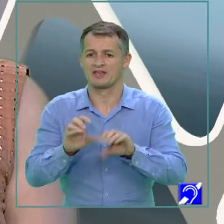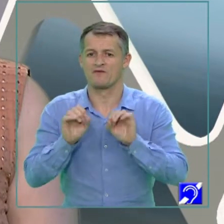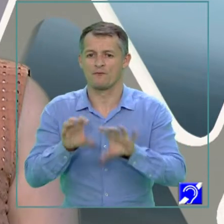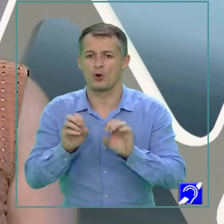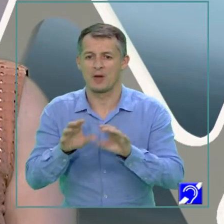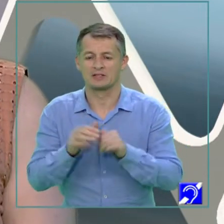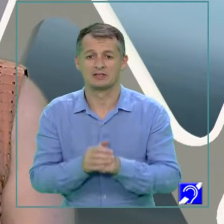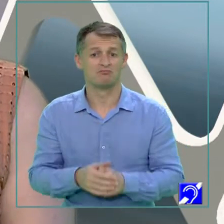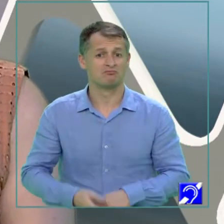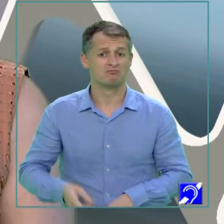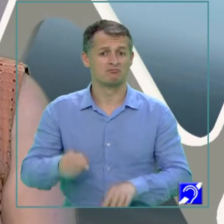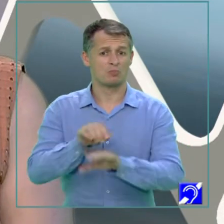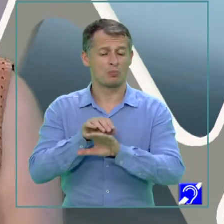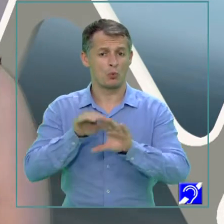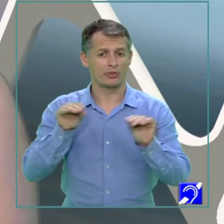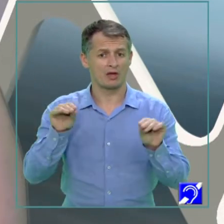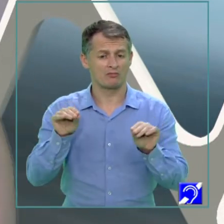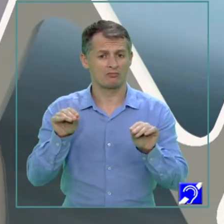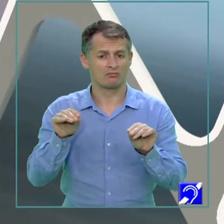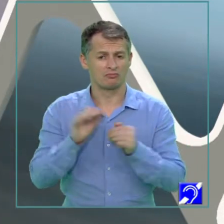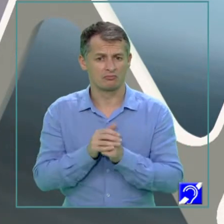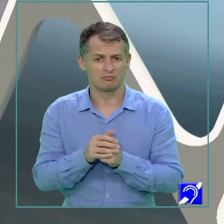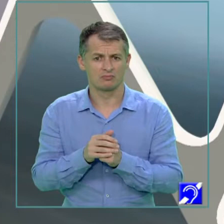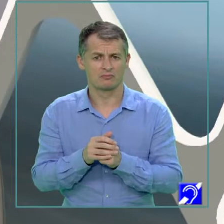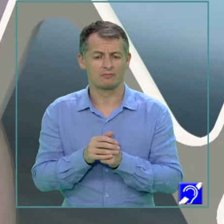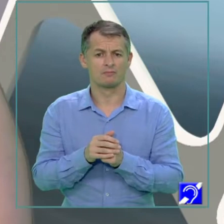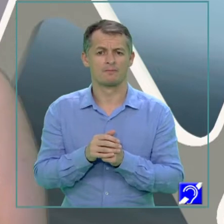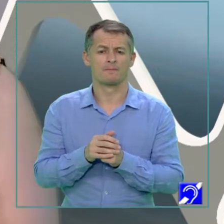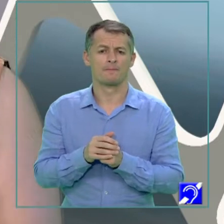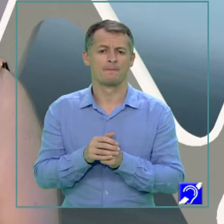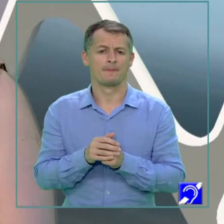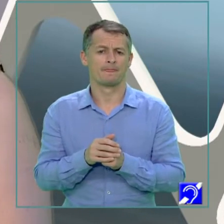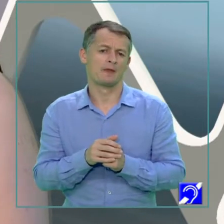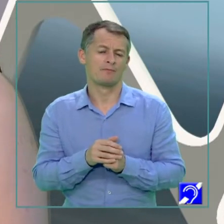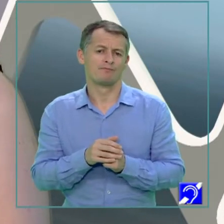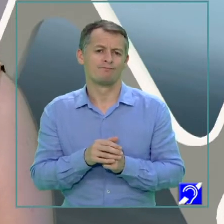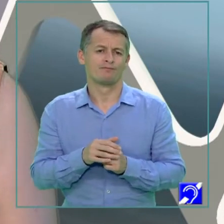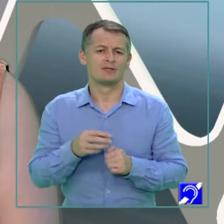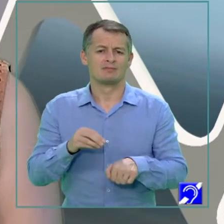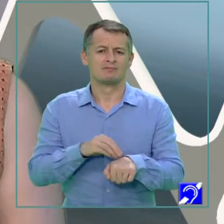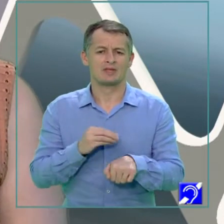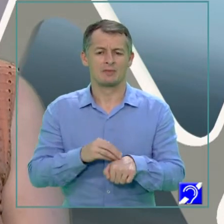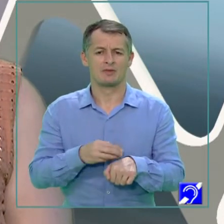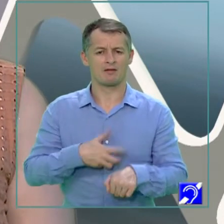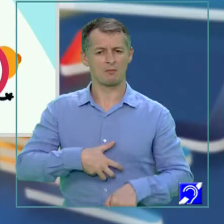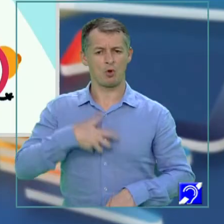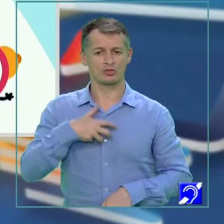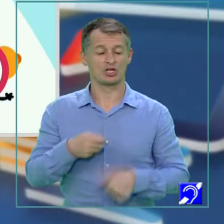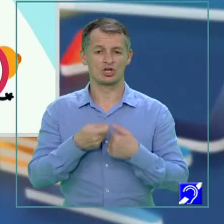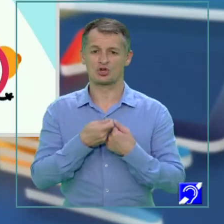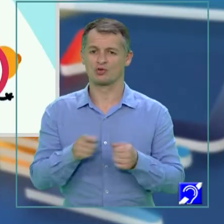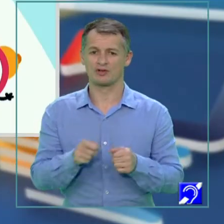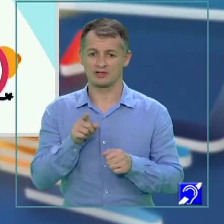multe mărci totodată ale emoției. Prin urmare, trebuie să fii atent la toate aceste aspecte.